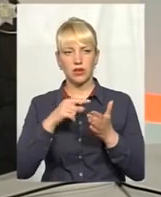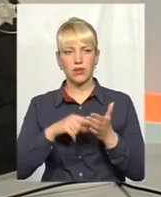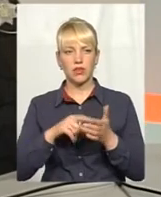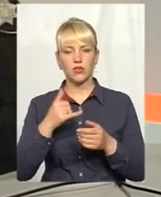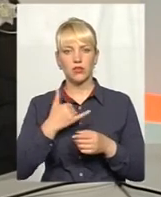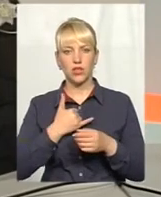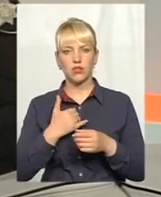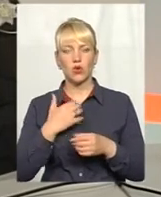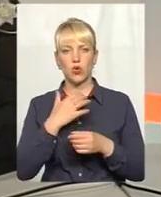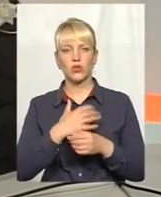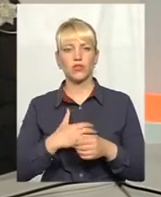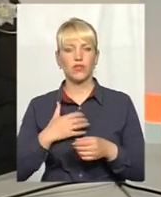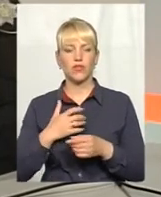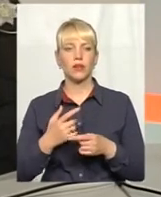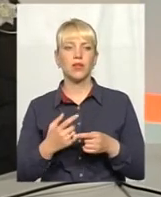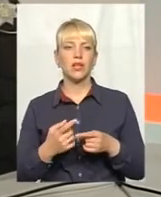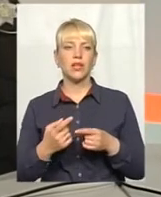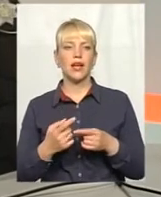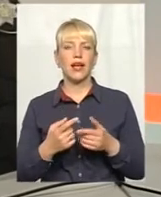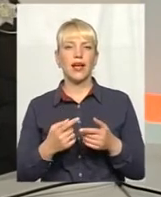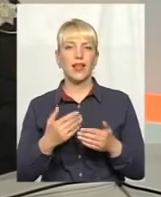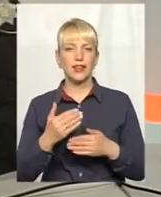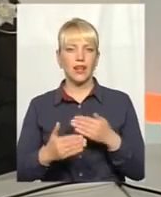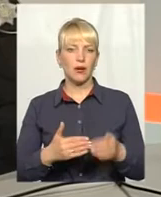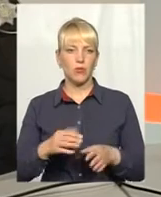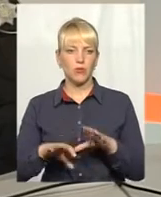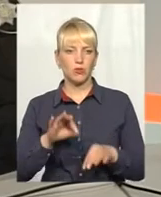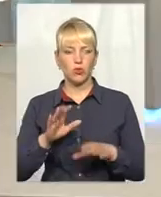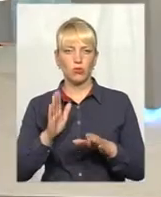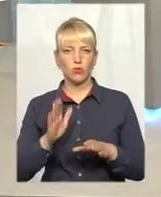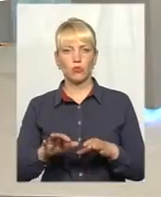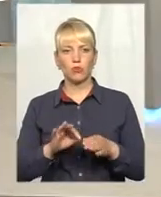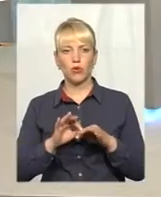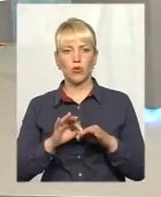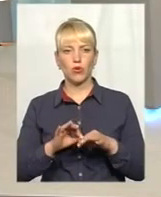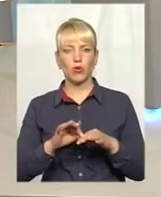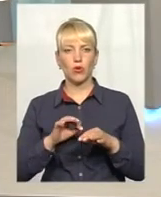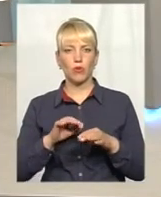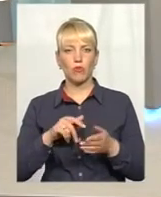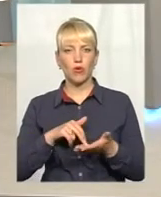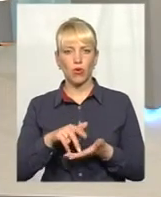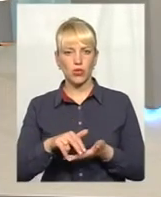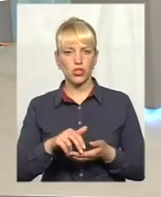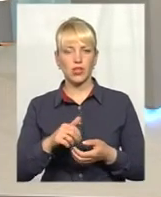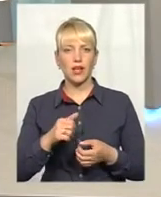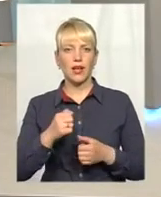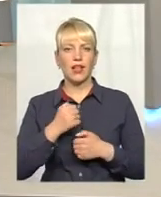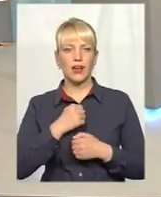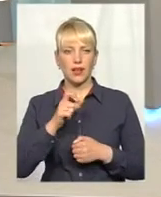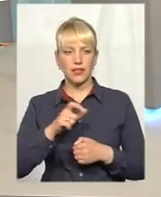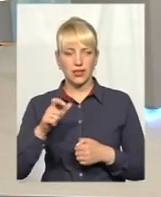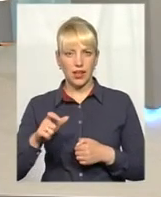також основним таким етапом відбору буде проходження кандидатами військово-лікарської комісії. Воно буде